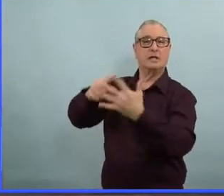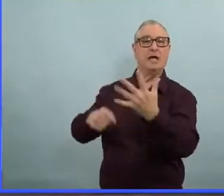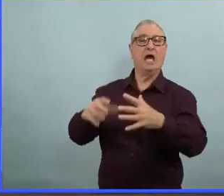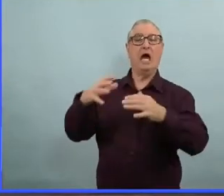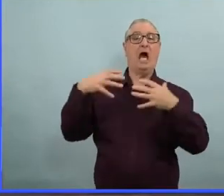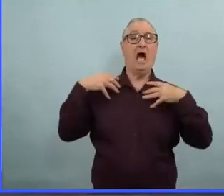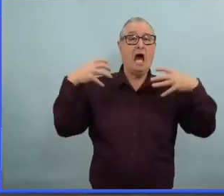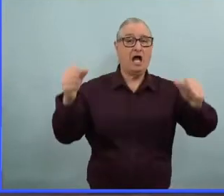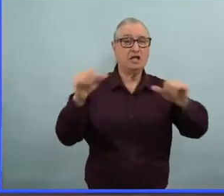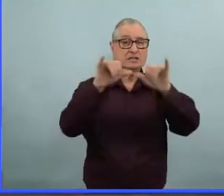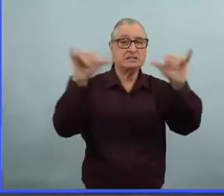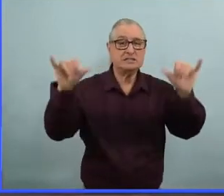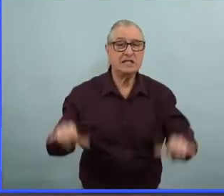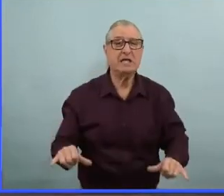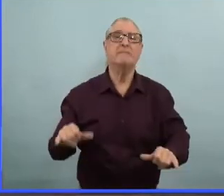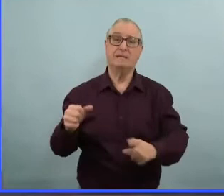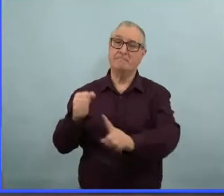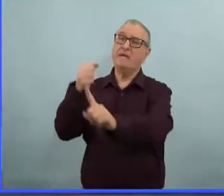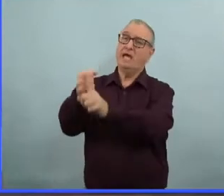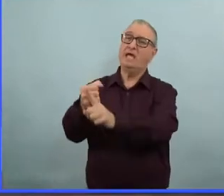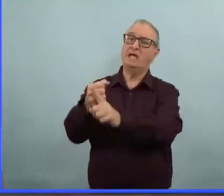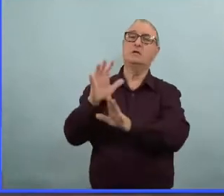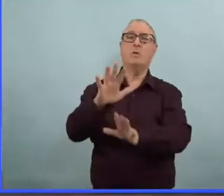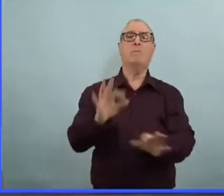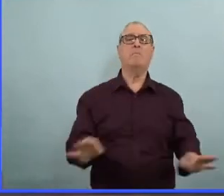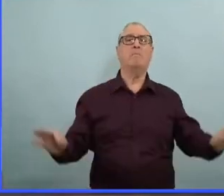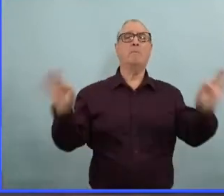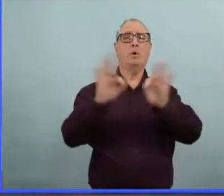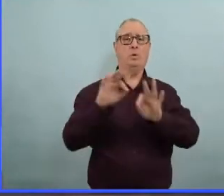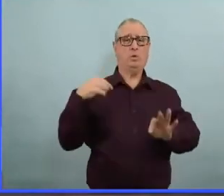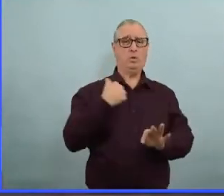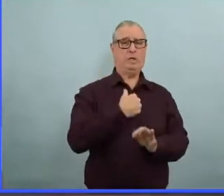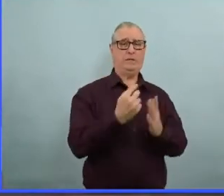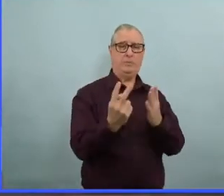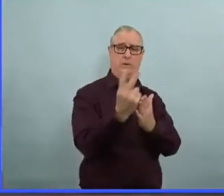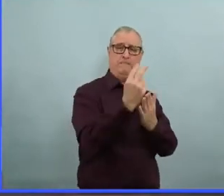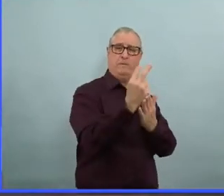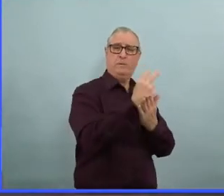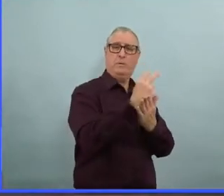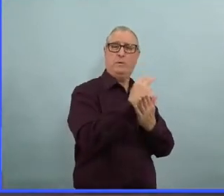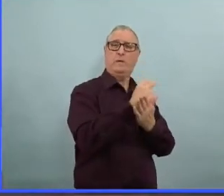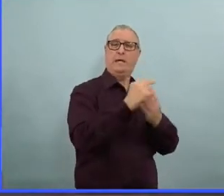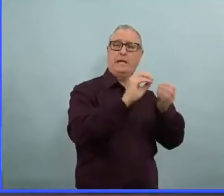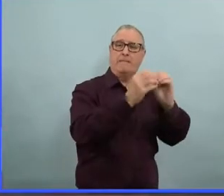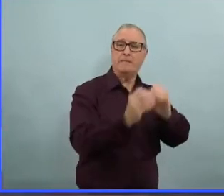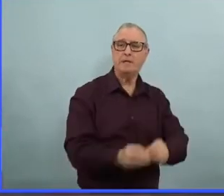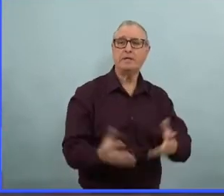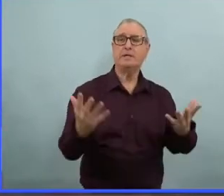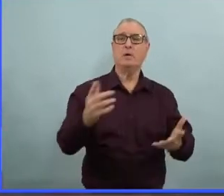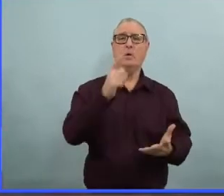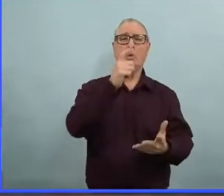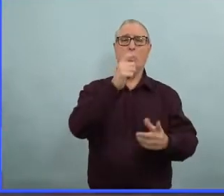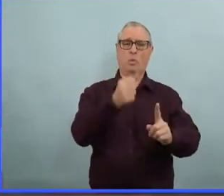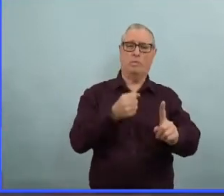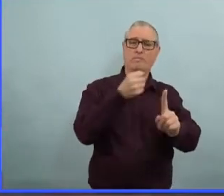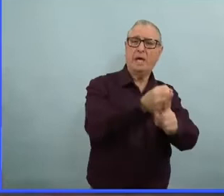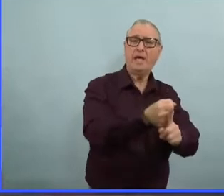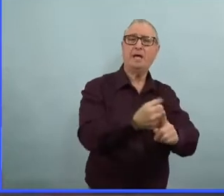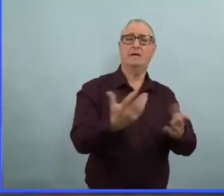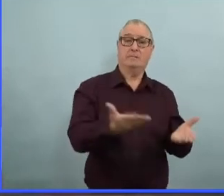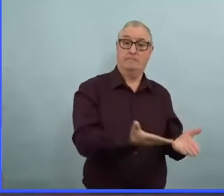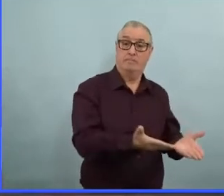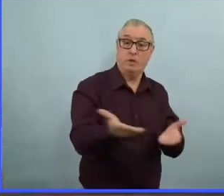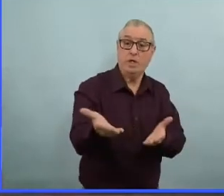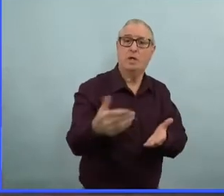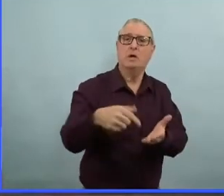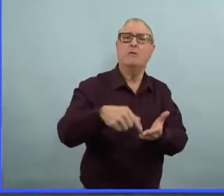Mais pour nous, niveau des autorités de la santé publique, c'est important de savoir qui c'est qui est là à cause de la COVID